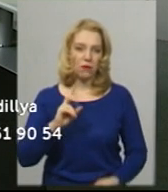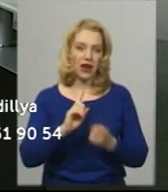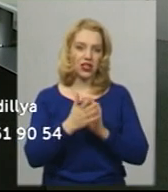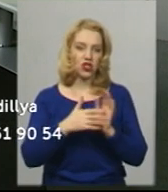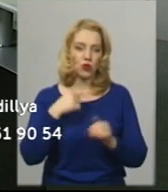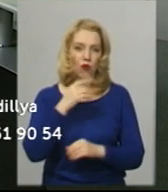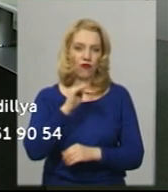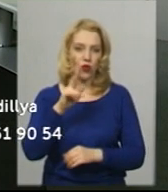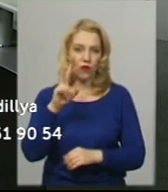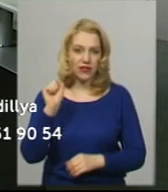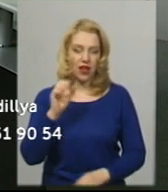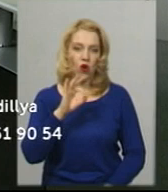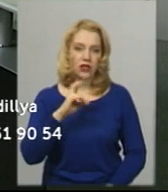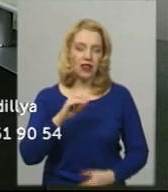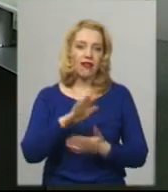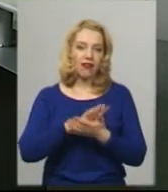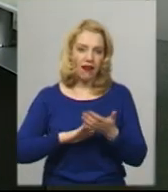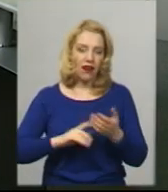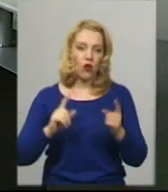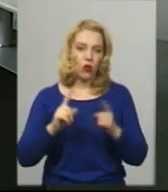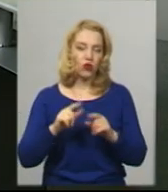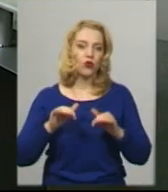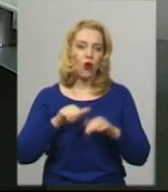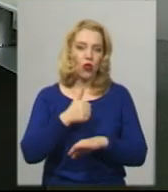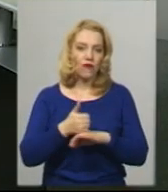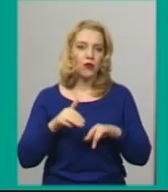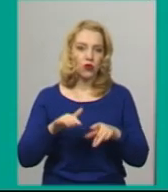Фіновська. А далі коротко про головні події цього дня.